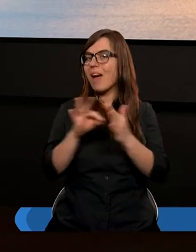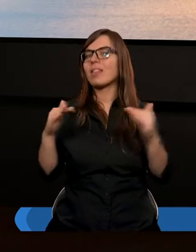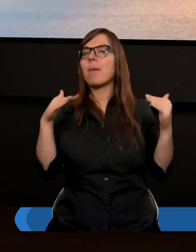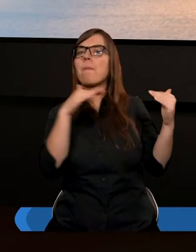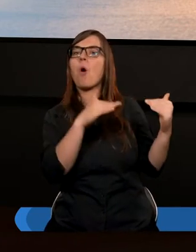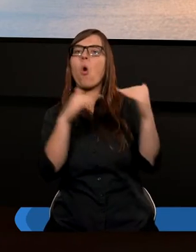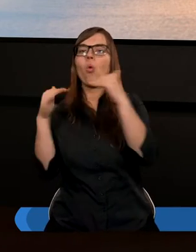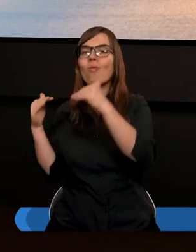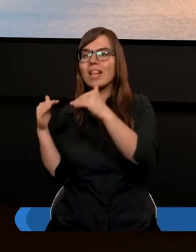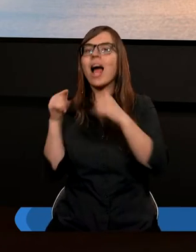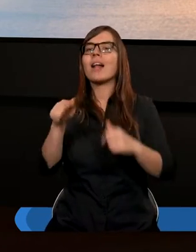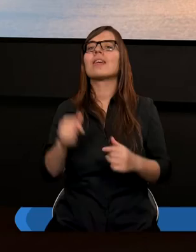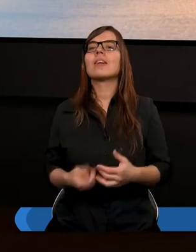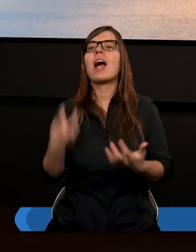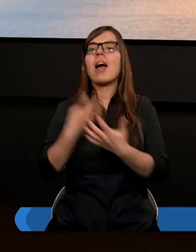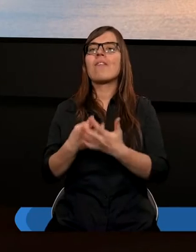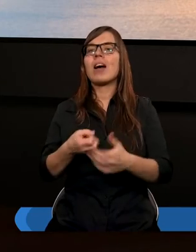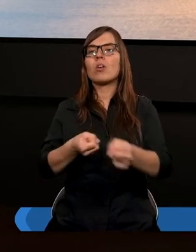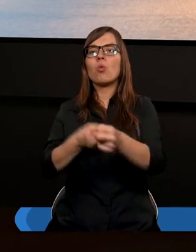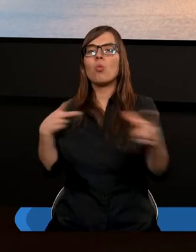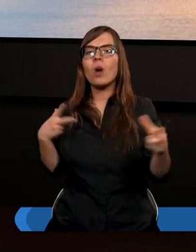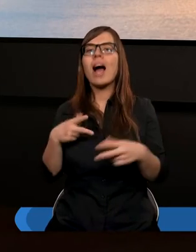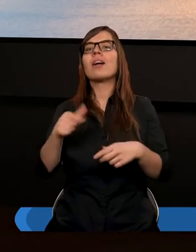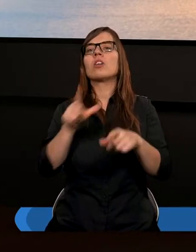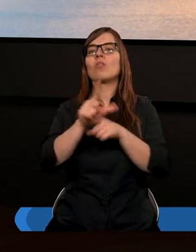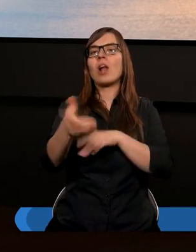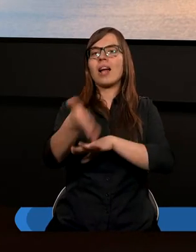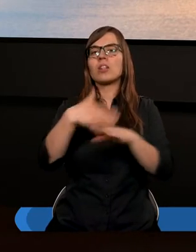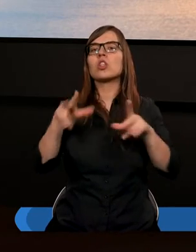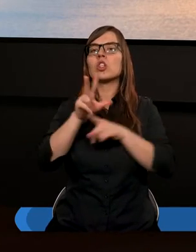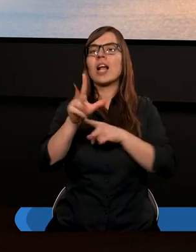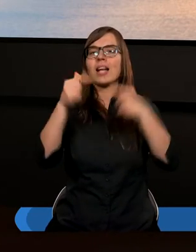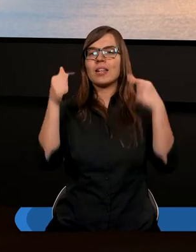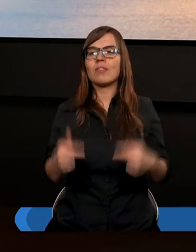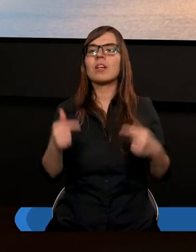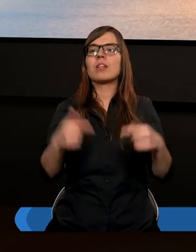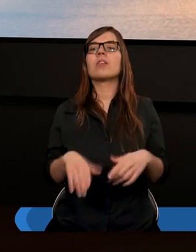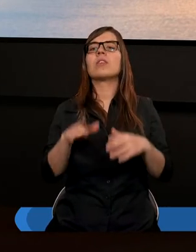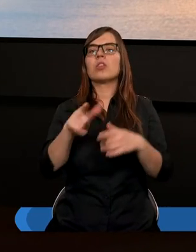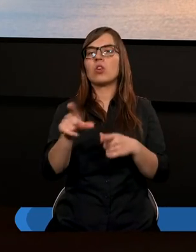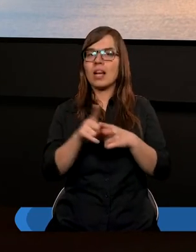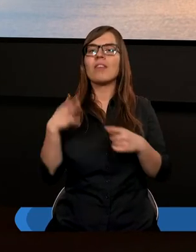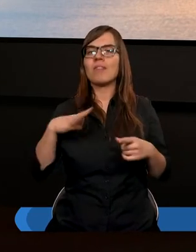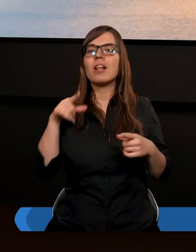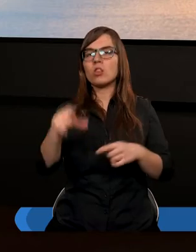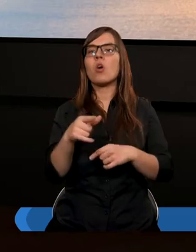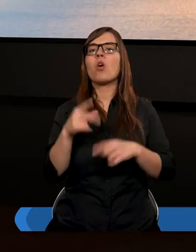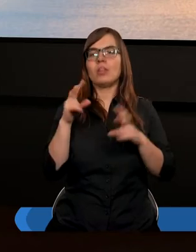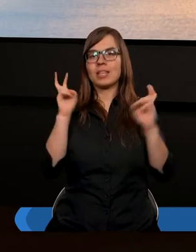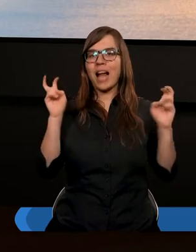porównanie tu jest. To jest Ewangelii Łukasza, 11 rozdział i 13 wiersz. Też warto go